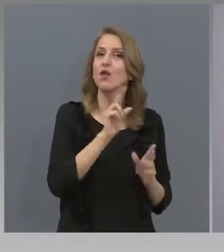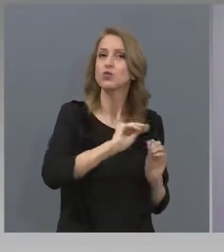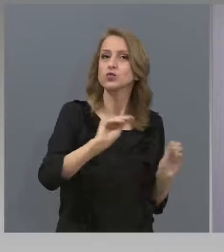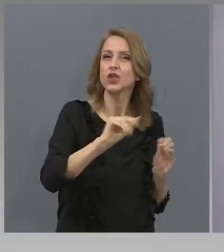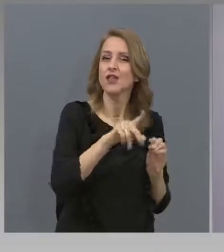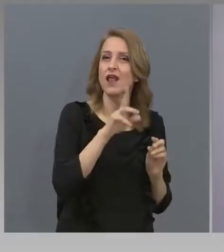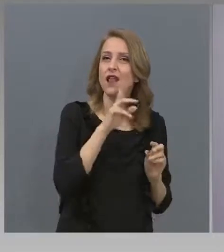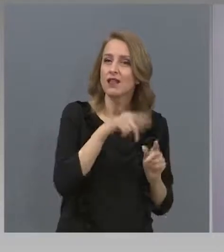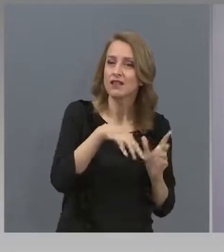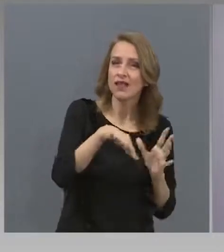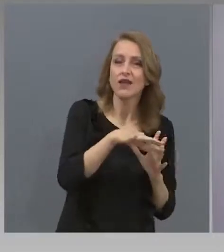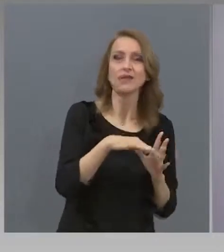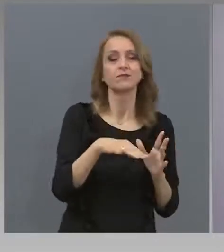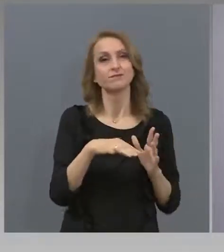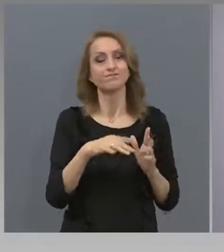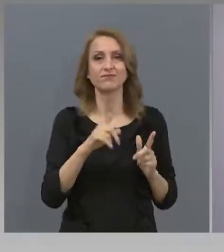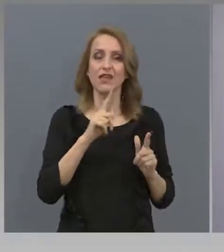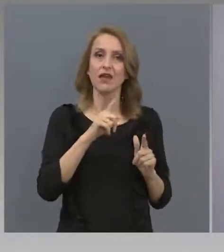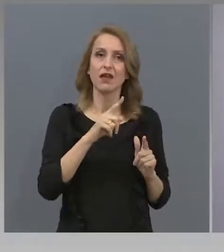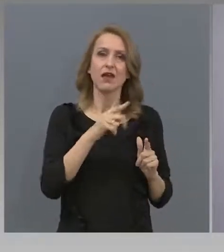за това се объединихме около